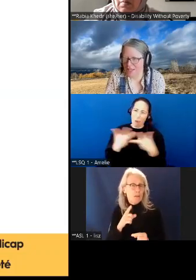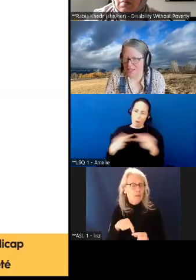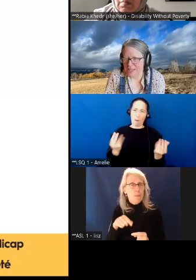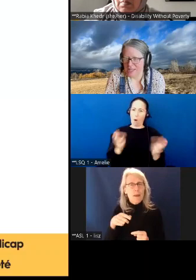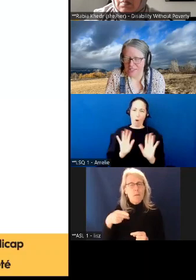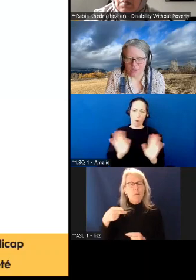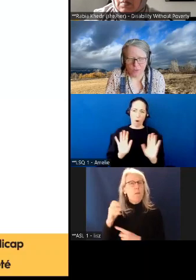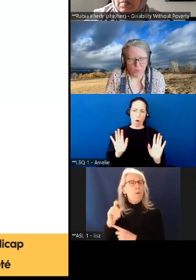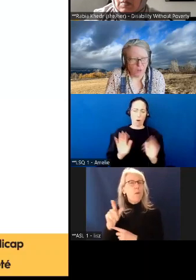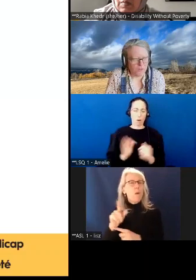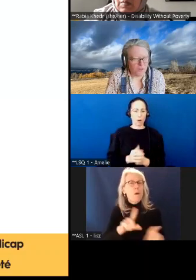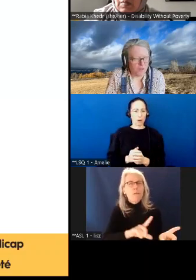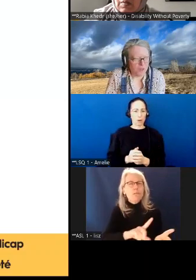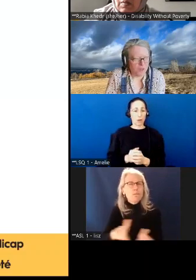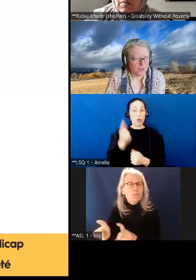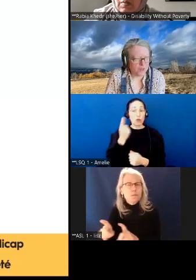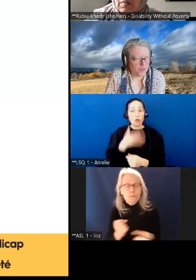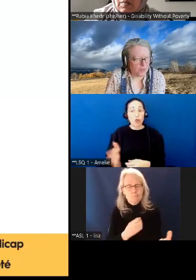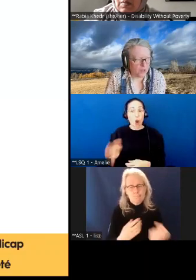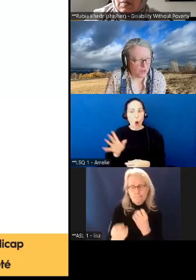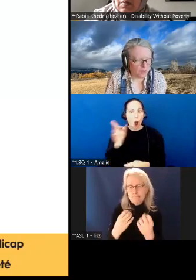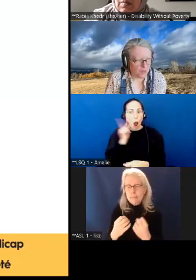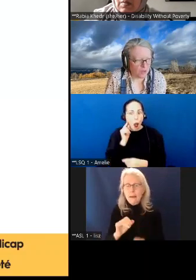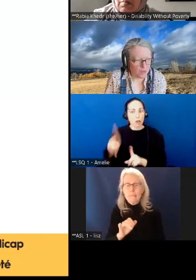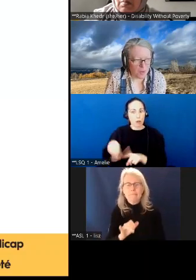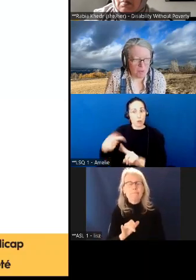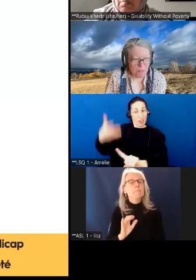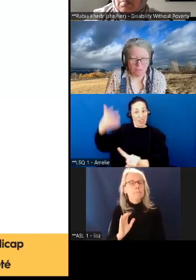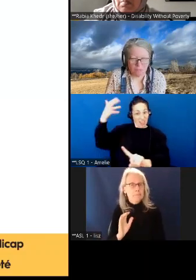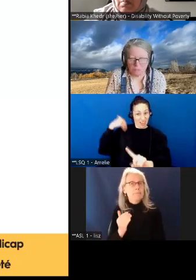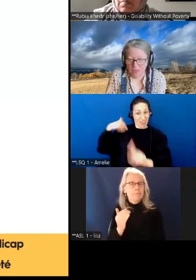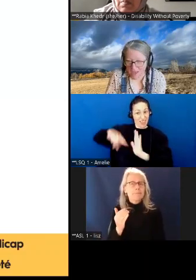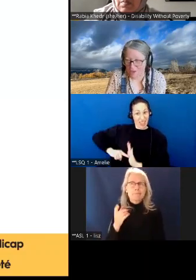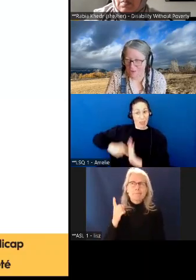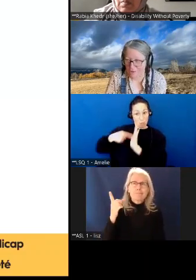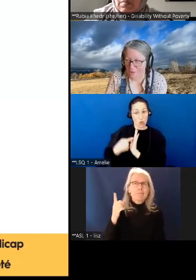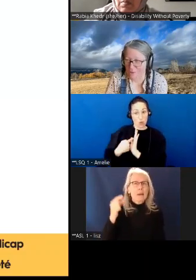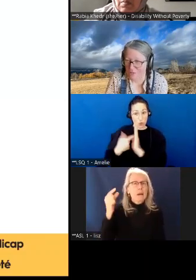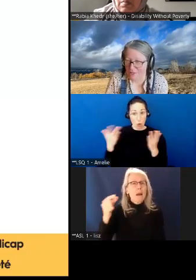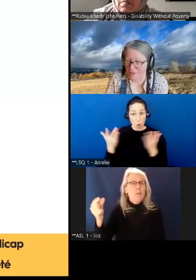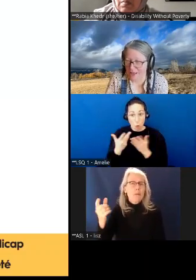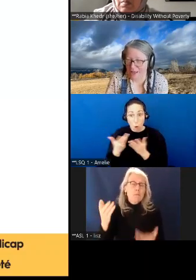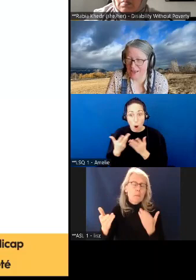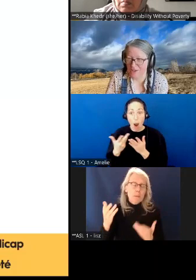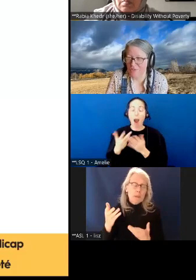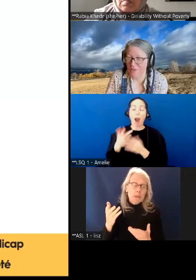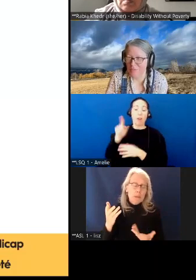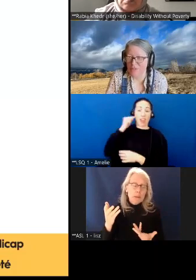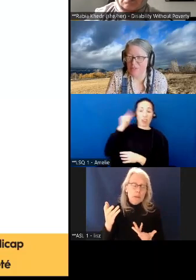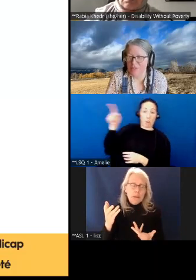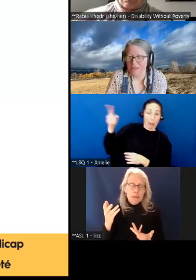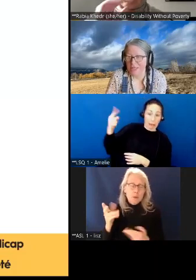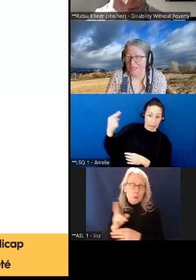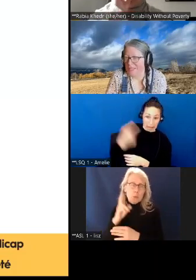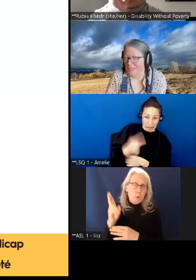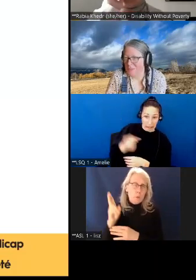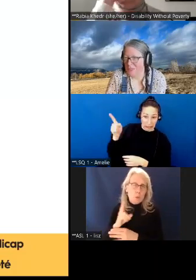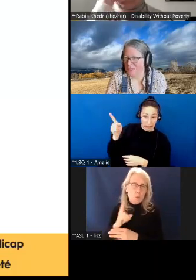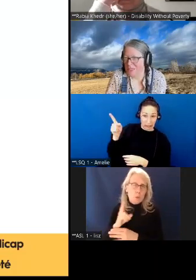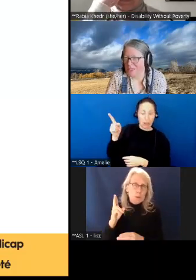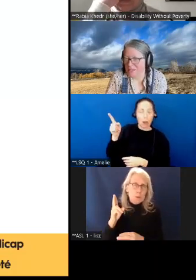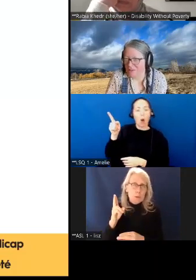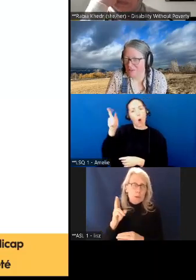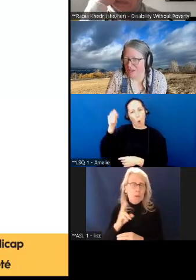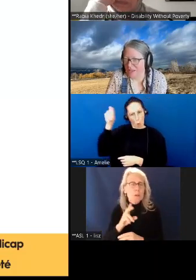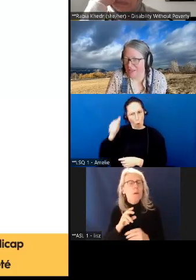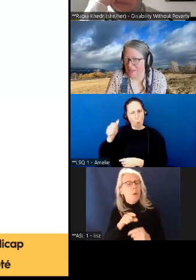crois qu'une des choses que nous entendons depuis le début de la part du gouvernement, le gouvernement pourrait